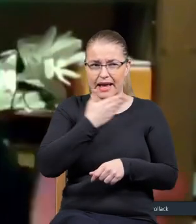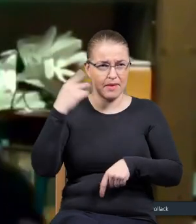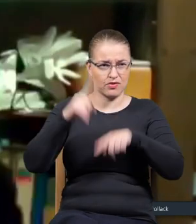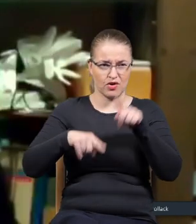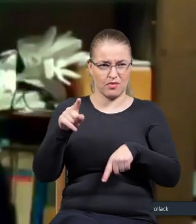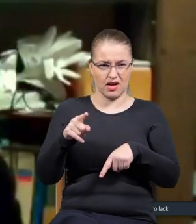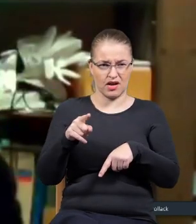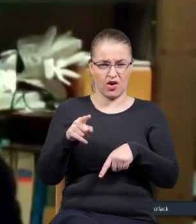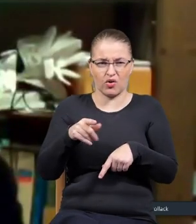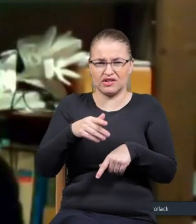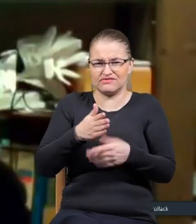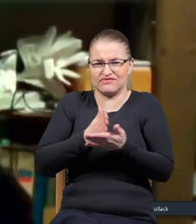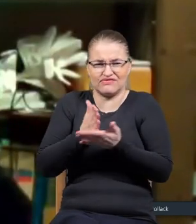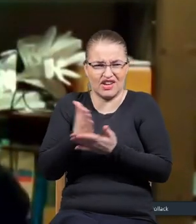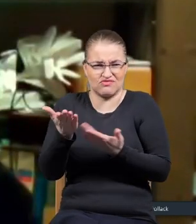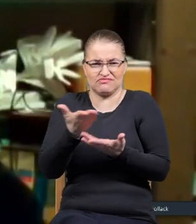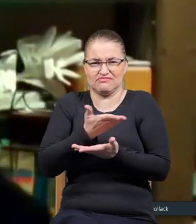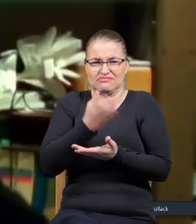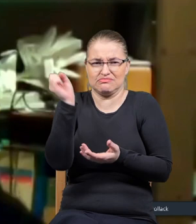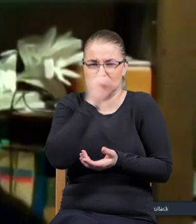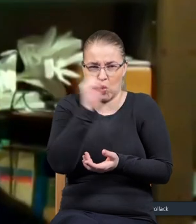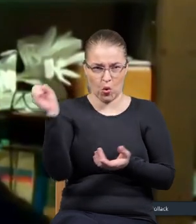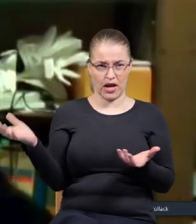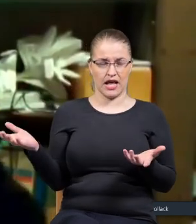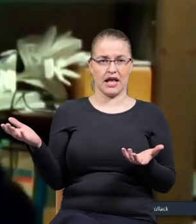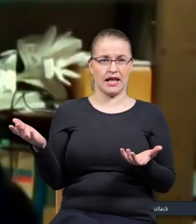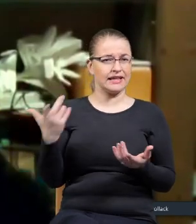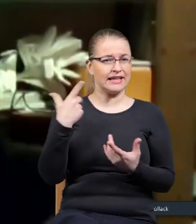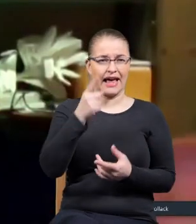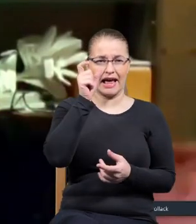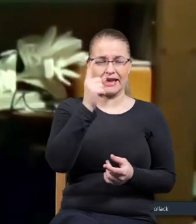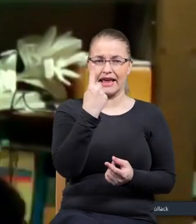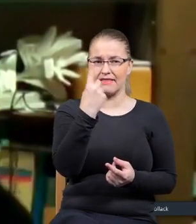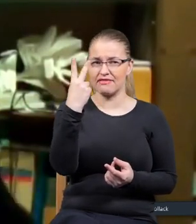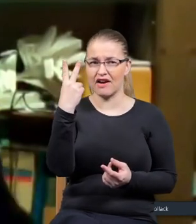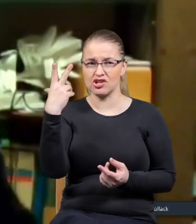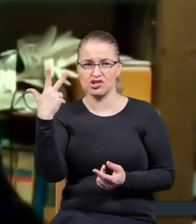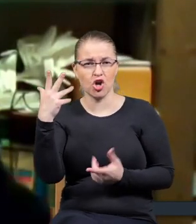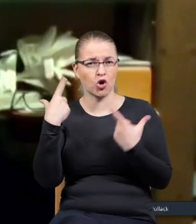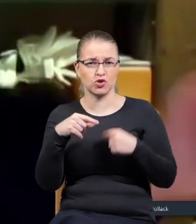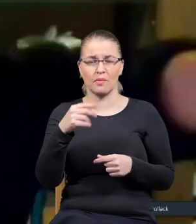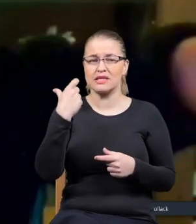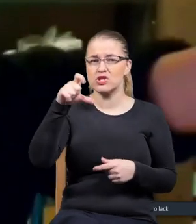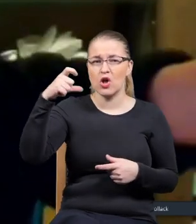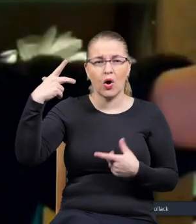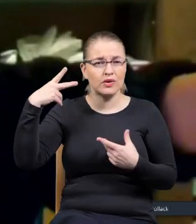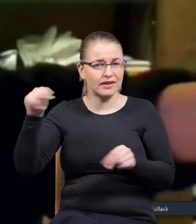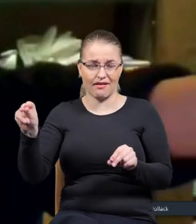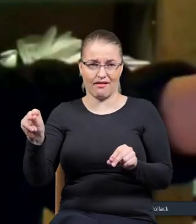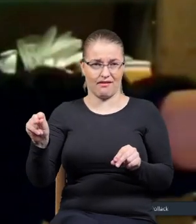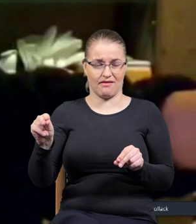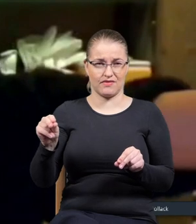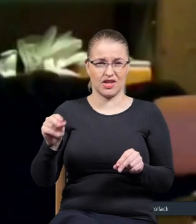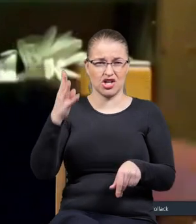w Pugiecu. Prawda? A to nie jakieś pojedyncze, jakieś tam setki. Nie. W Wiedniu ostatnio